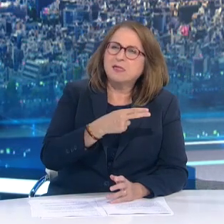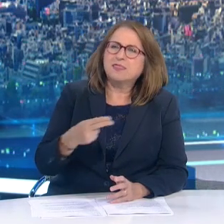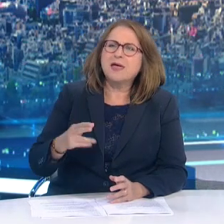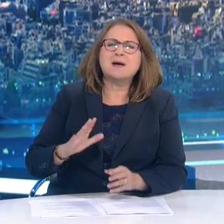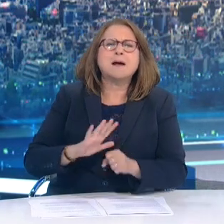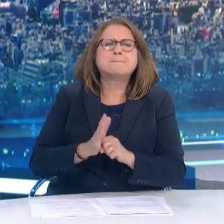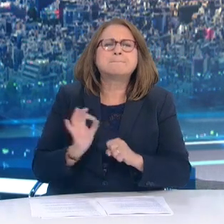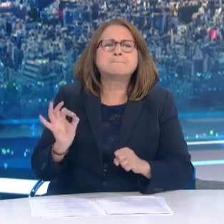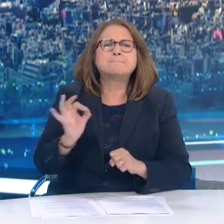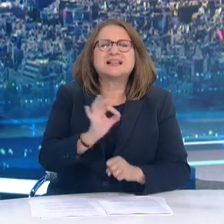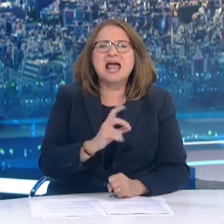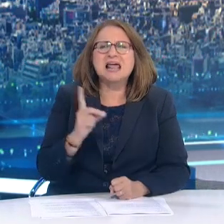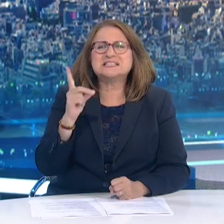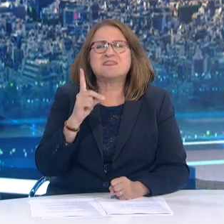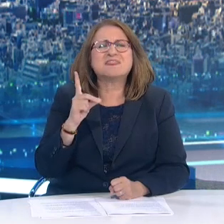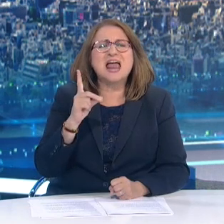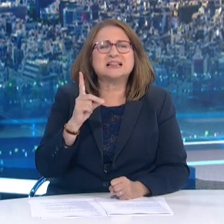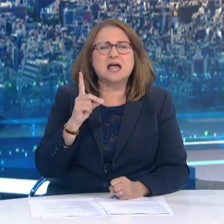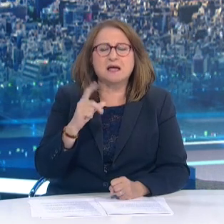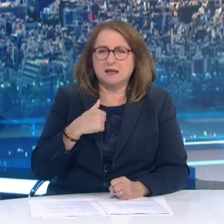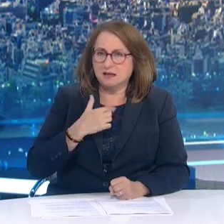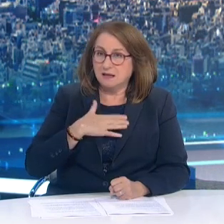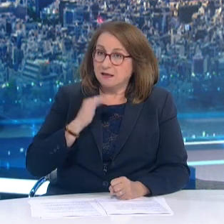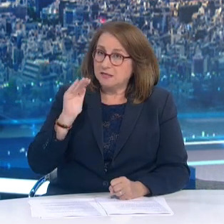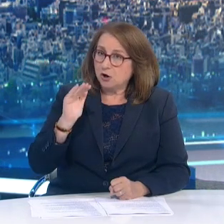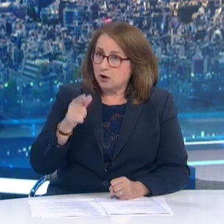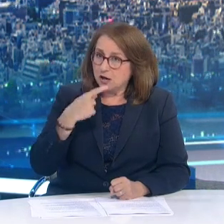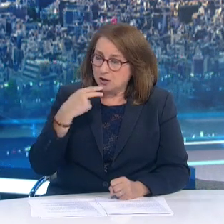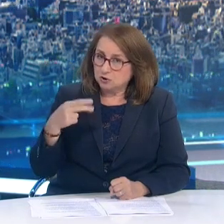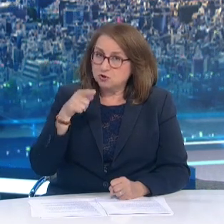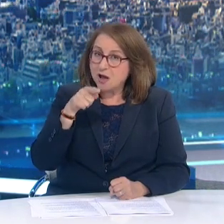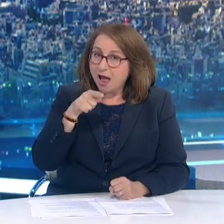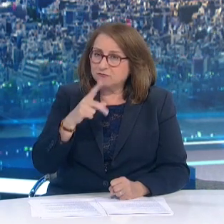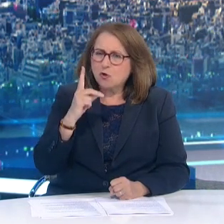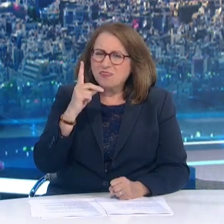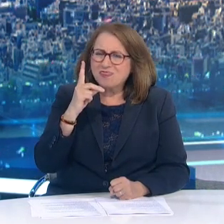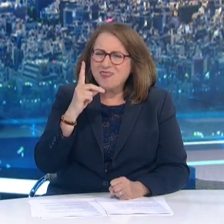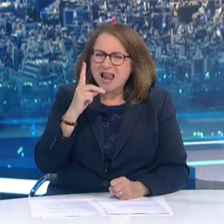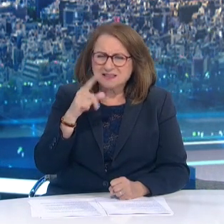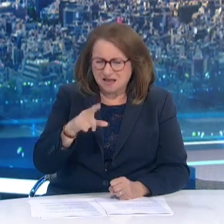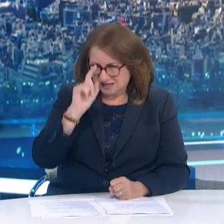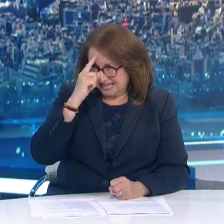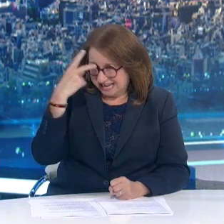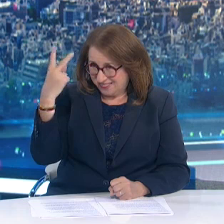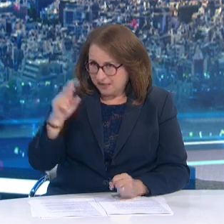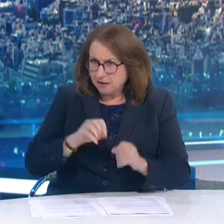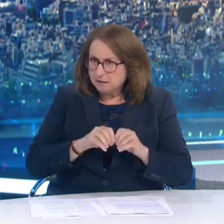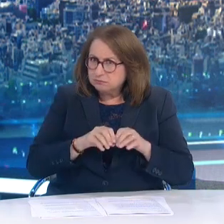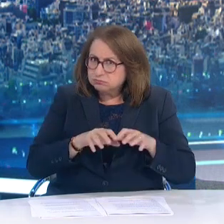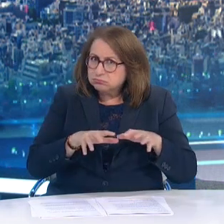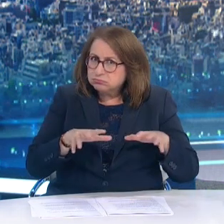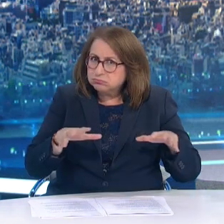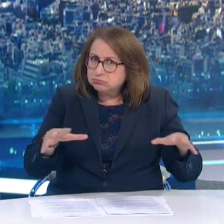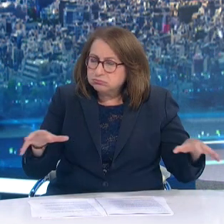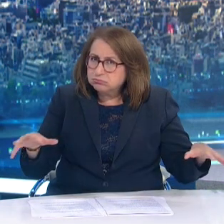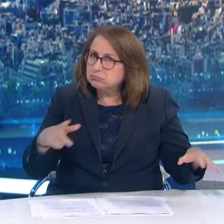ρωτήσω Αν ο βαθμός της διείζησης Της μετάλλαξης δέλτας στην κοινότητα Εκτιμάται ότι θα μπορούσε να επαναφέρει Τη